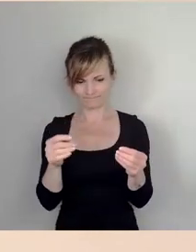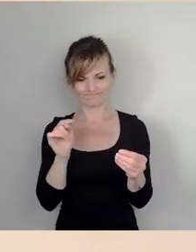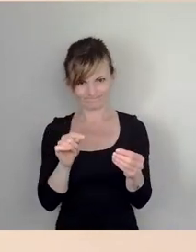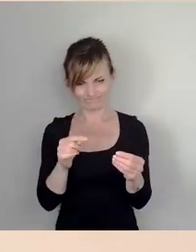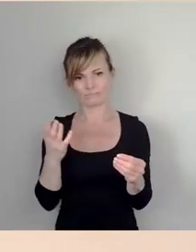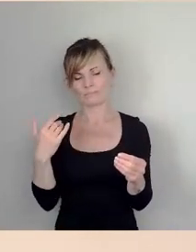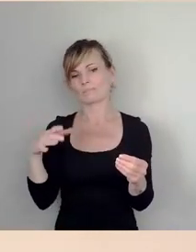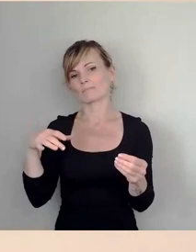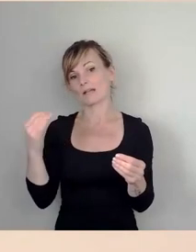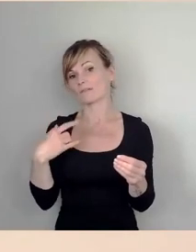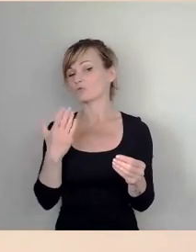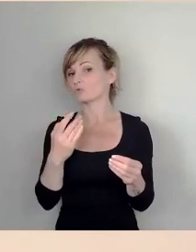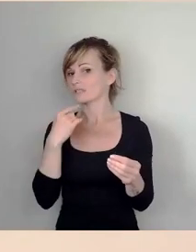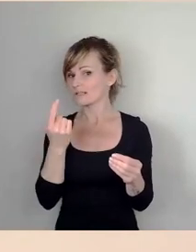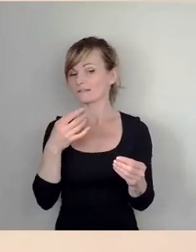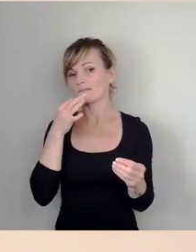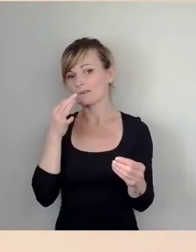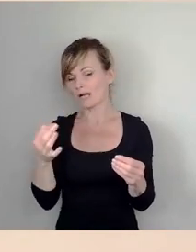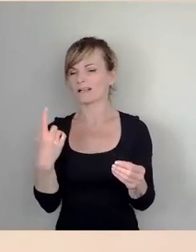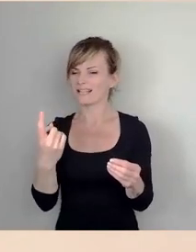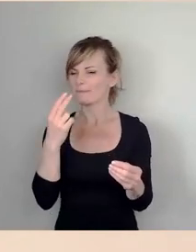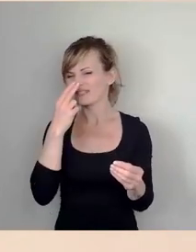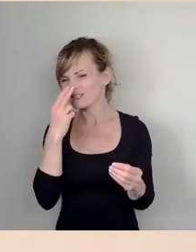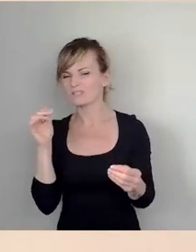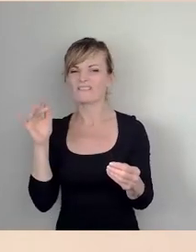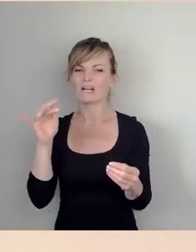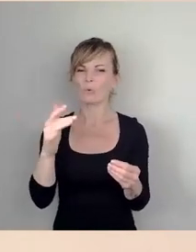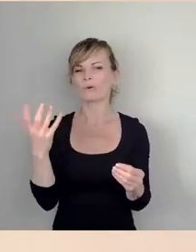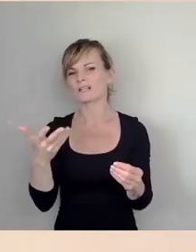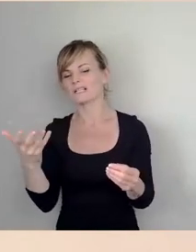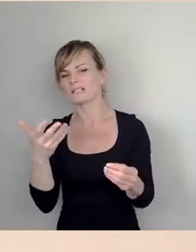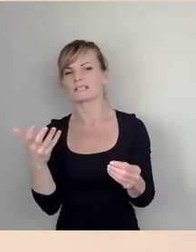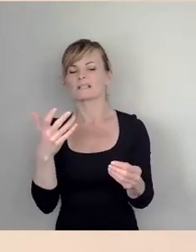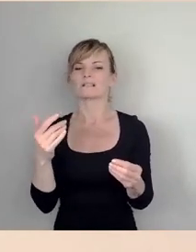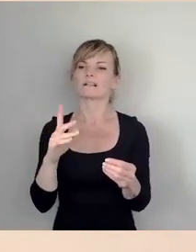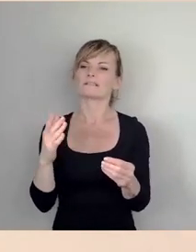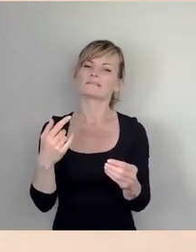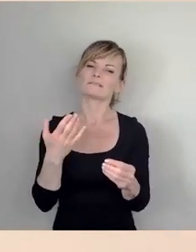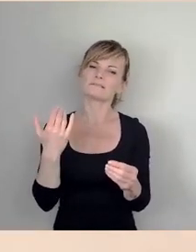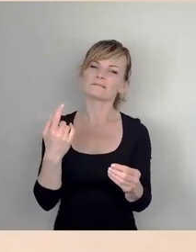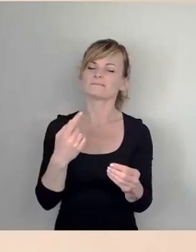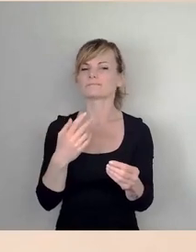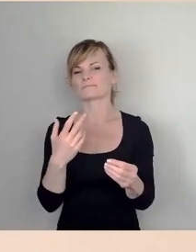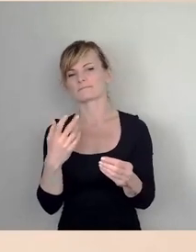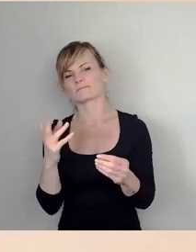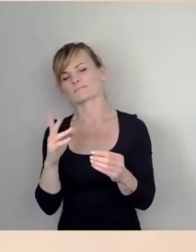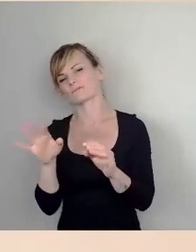zu Ihrem Wirken als sozusagen Funktionärin auseinandersetzt.